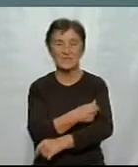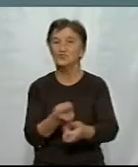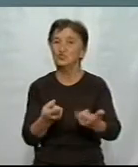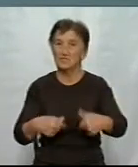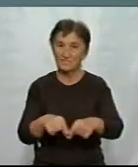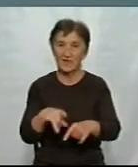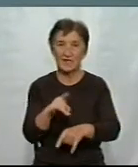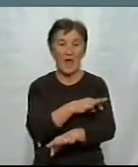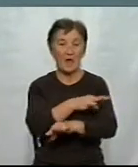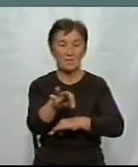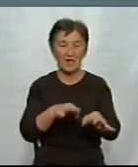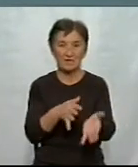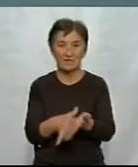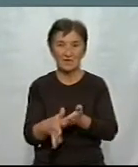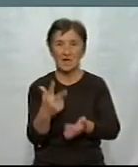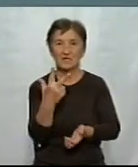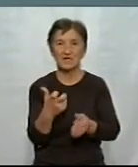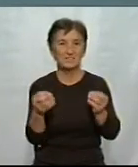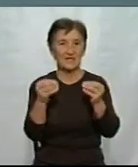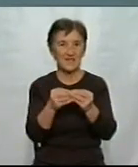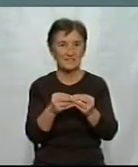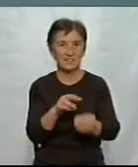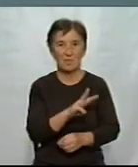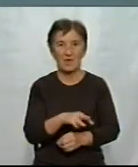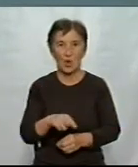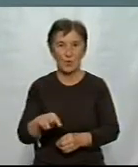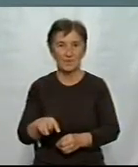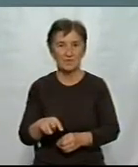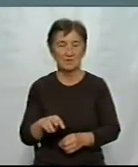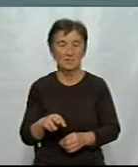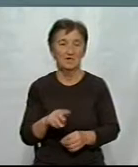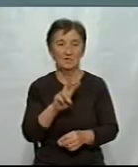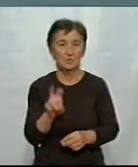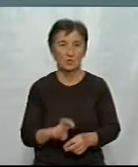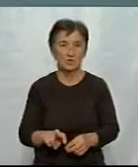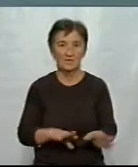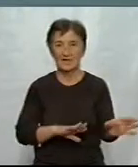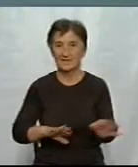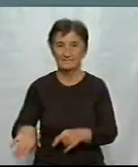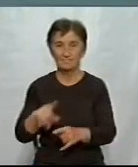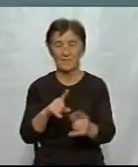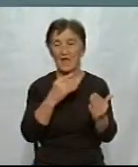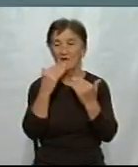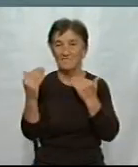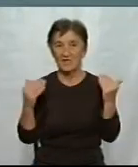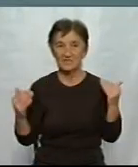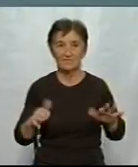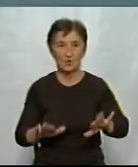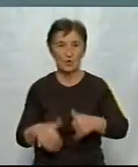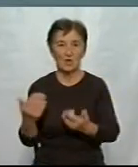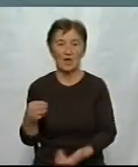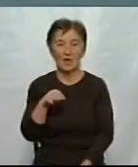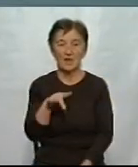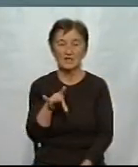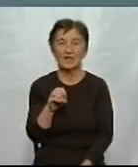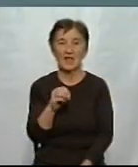проєкти витратили понад 310 мільйонів доларів. Виставку виборчого трешу презентували в Кропивницькому. Слово «треш» у